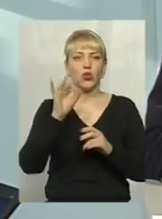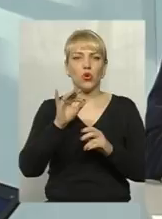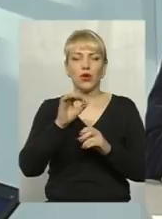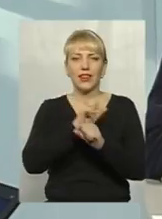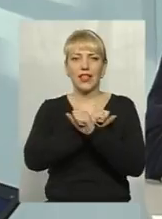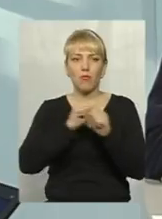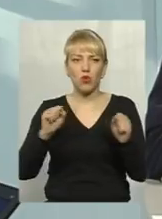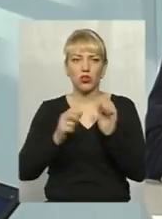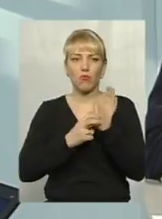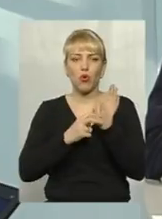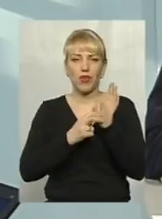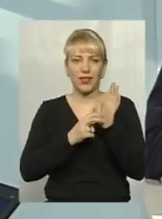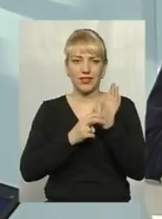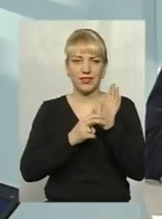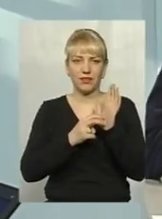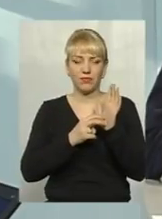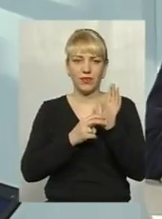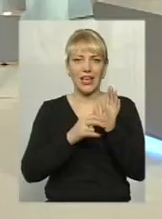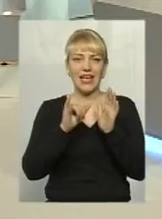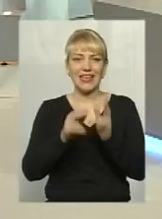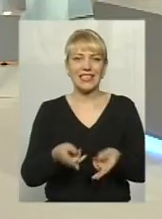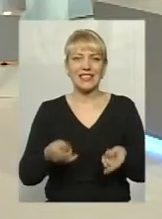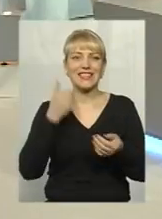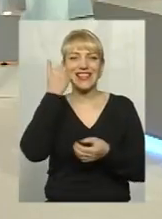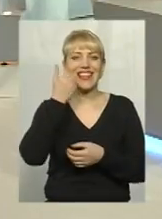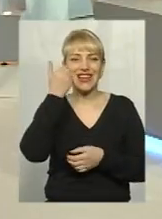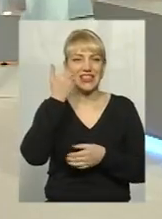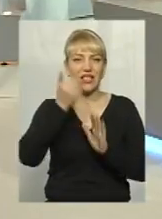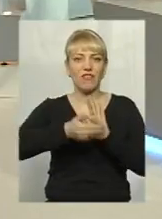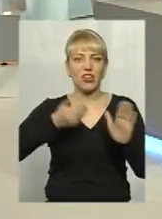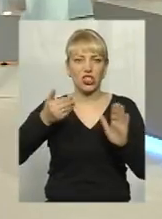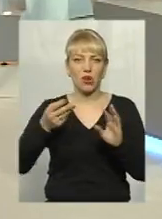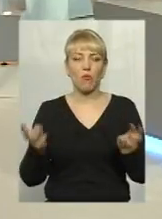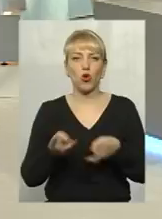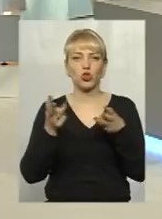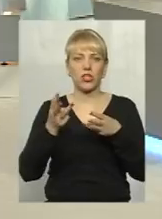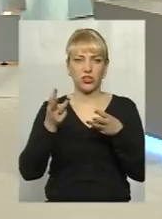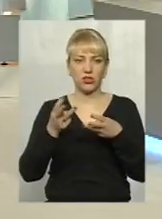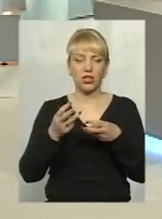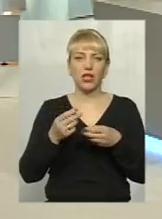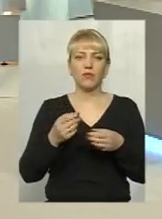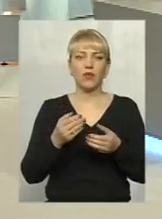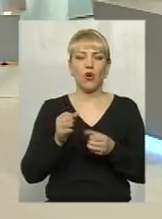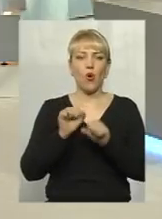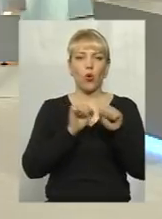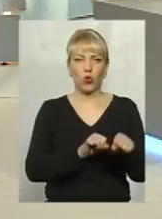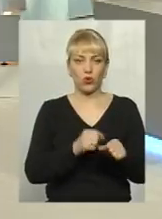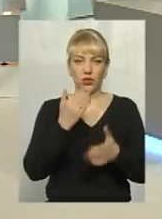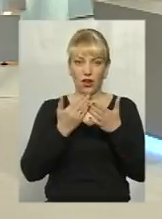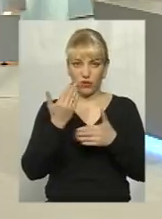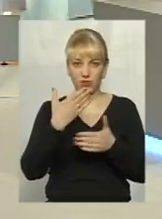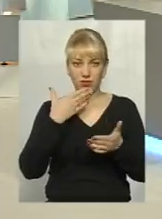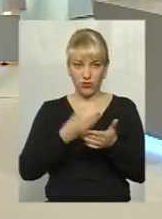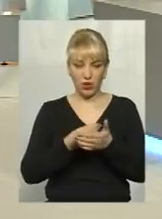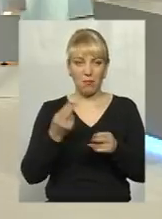боятися і стидатися, викликати пожежну охорону. Тому що, якщо ви своїм